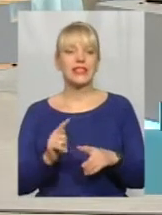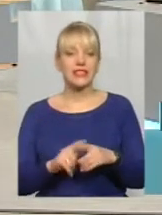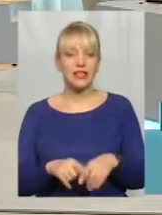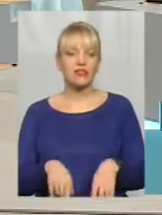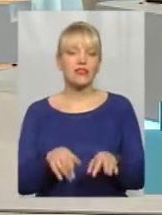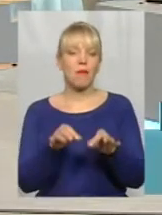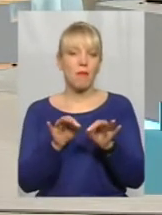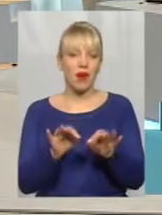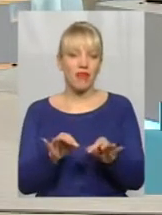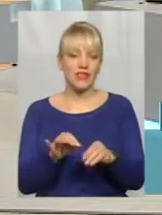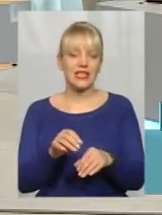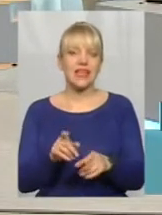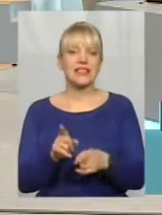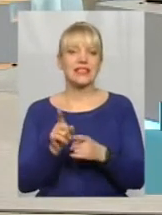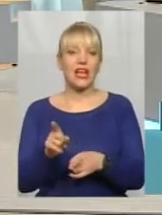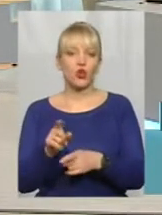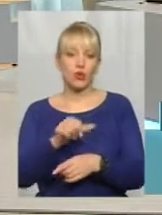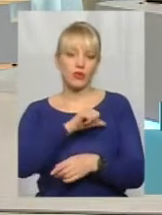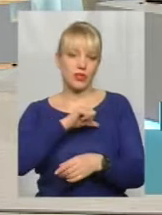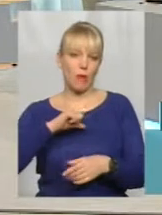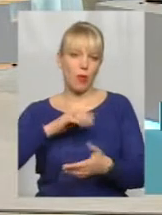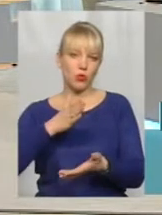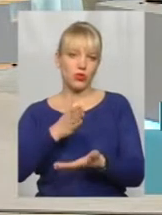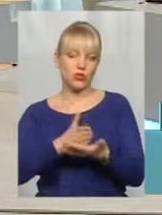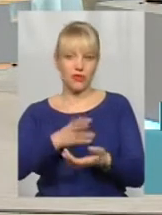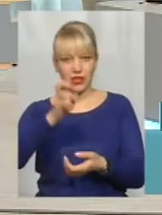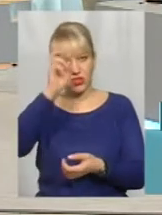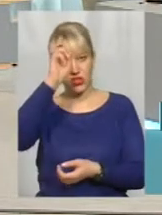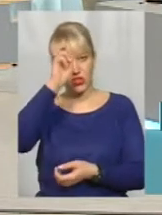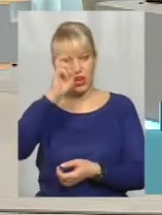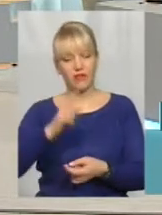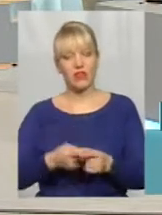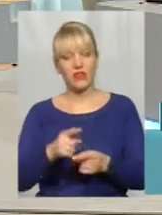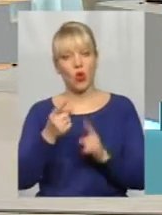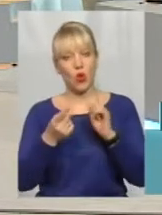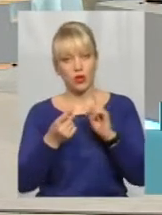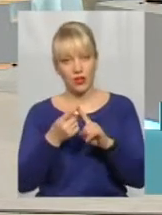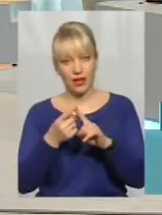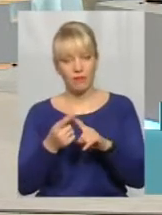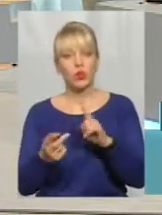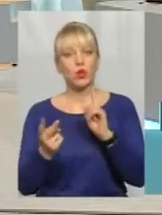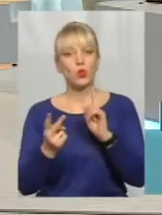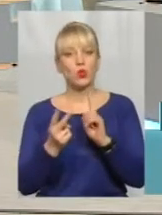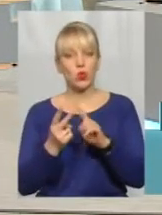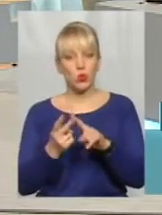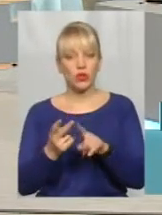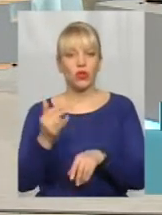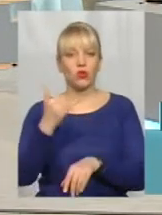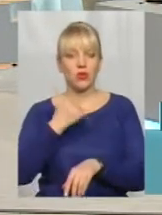загроза самому існуванню держави. Це одне. Друге. У нас якось так